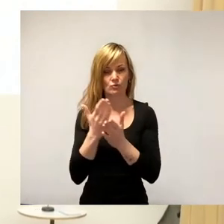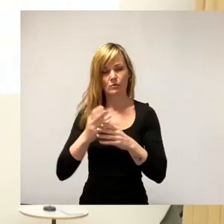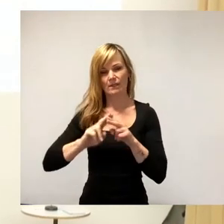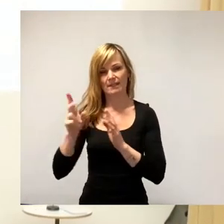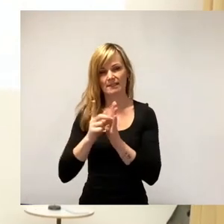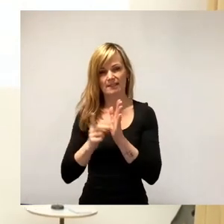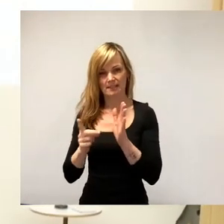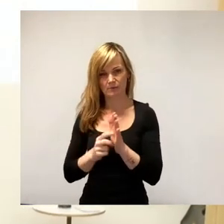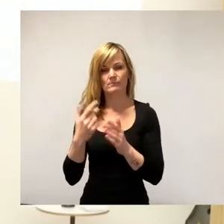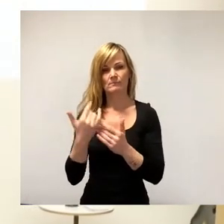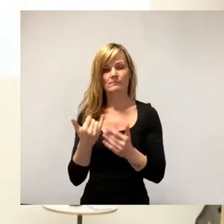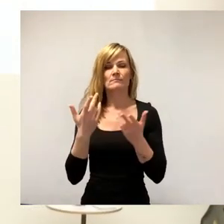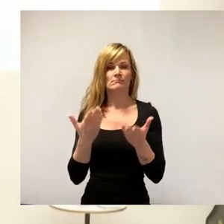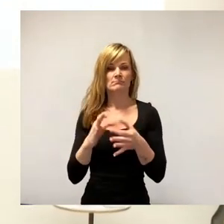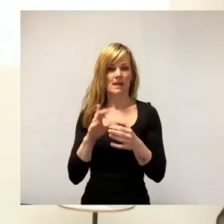mal anpassen,